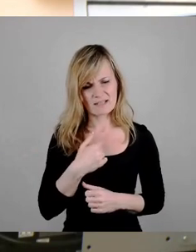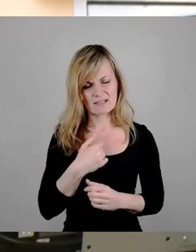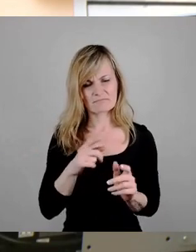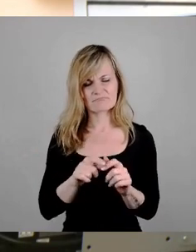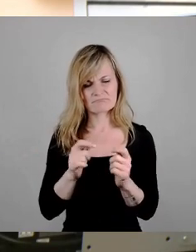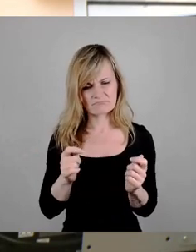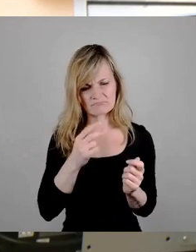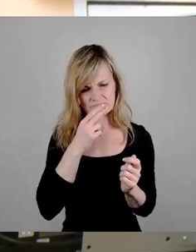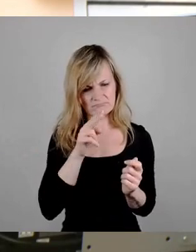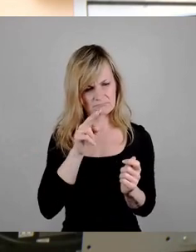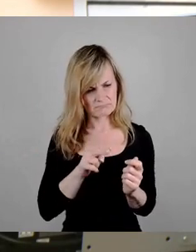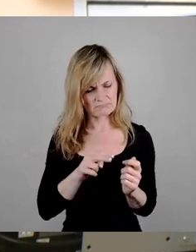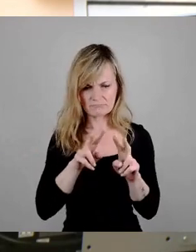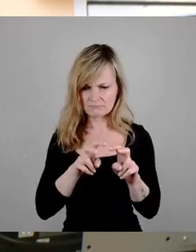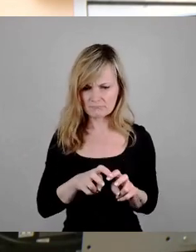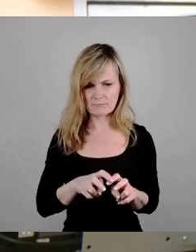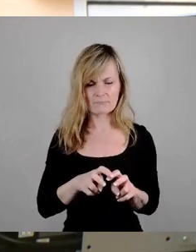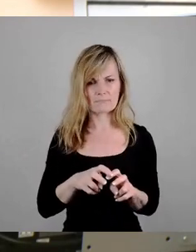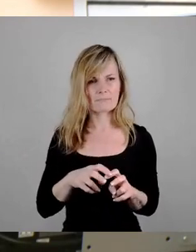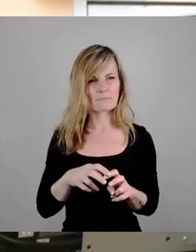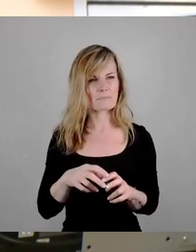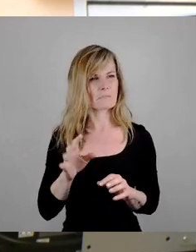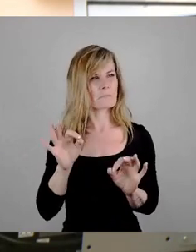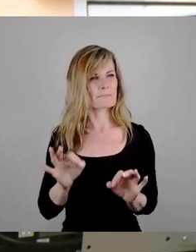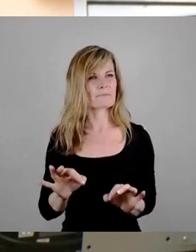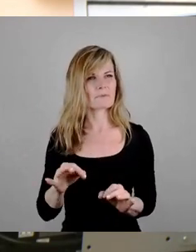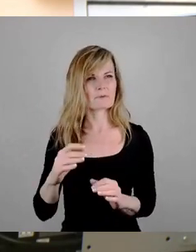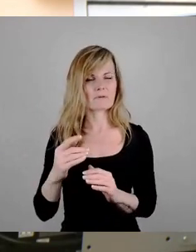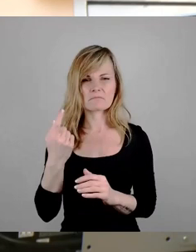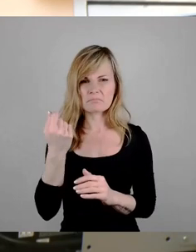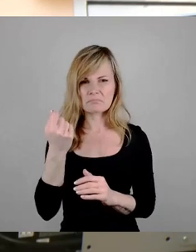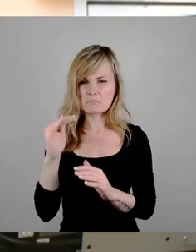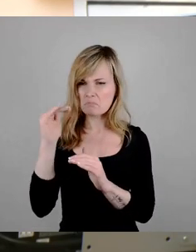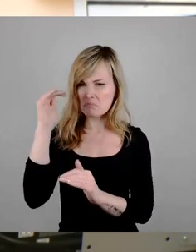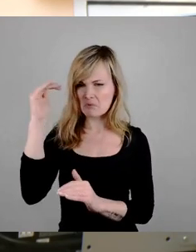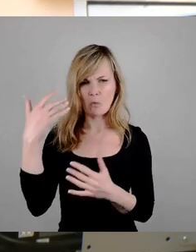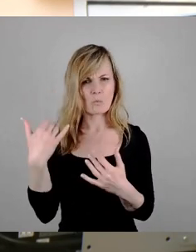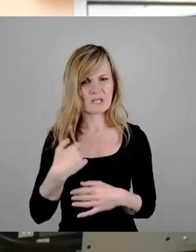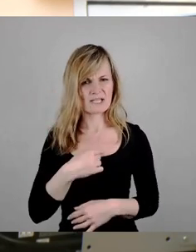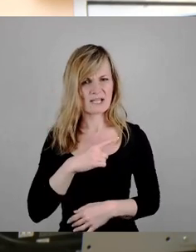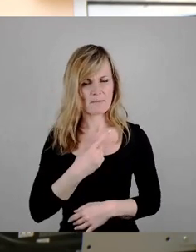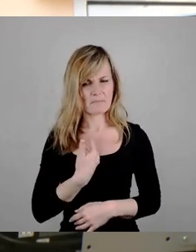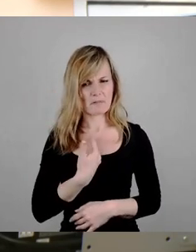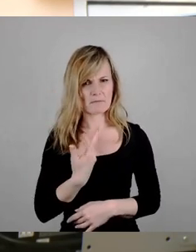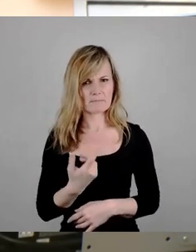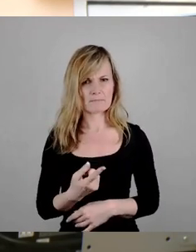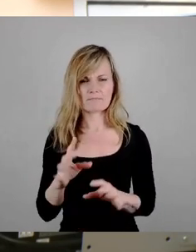bisschen skeptisch machen und die ich hier auch nochmal erwähnen will. Es ist also ein Künstlerpaket